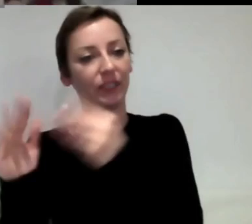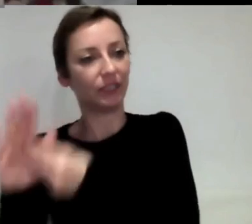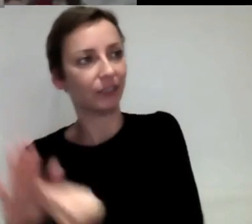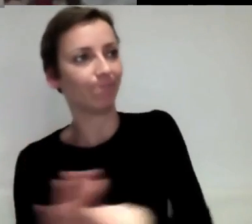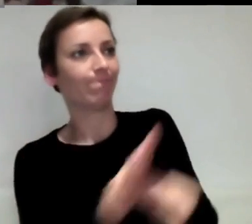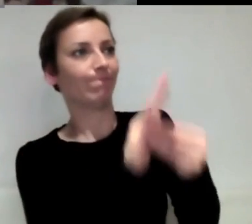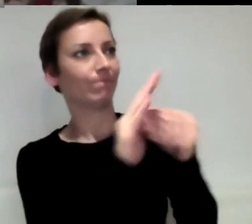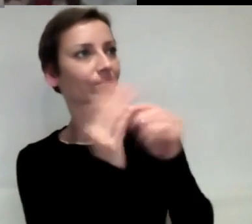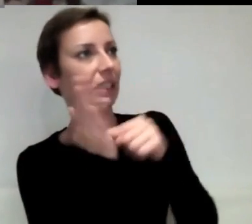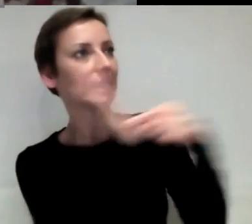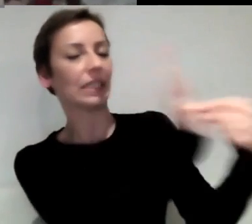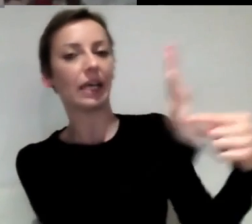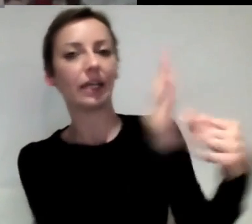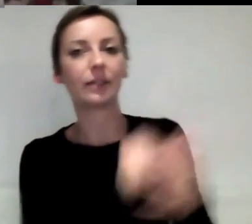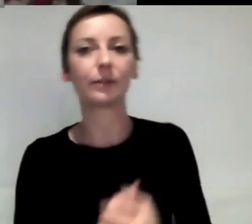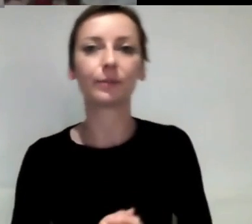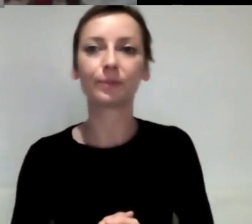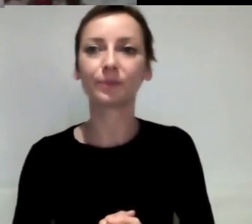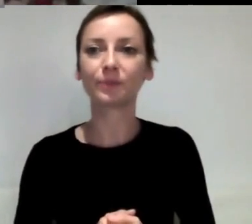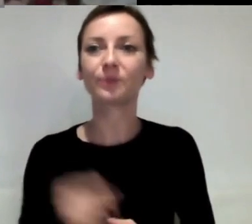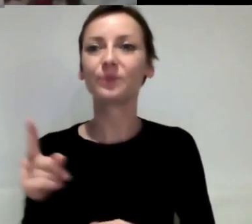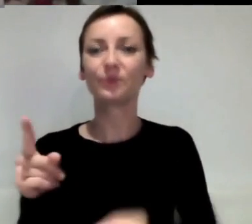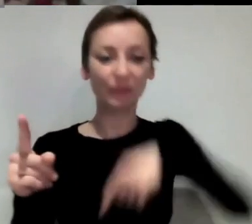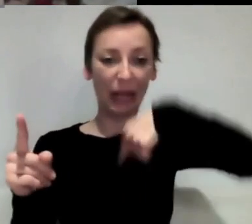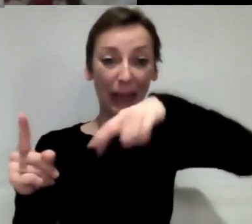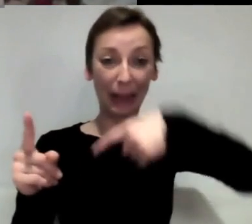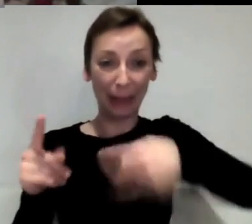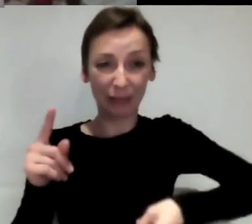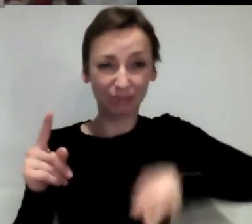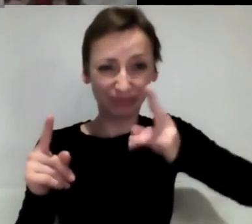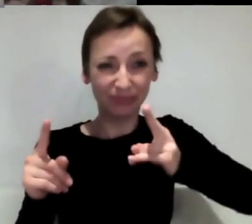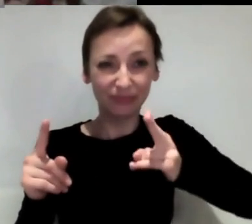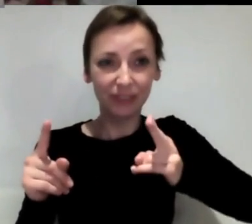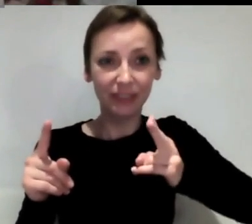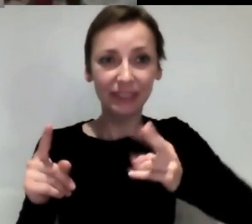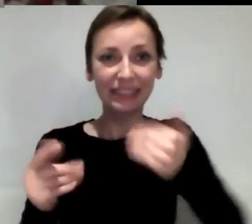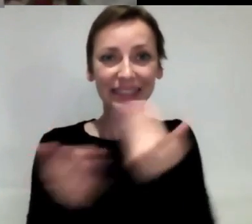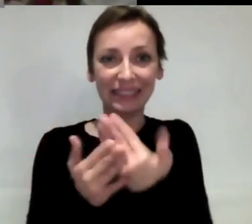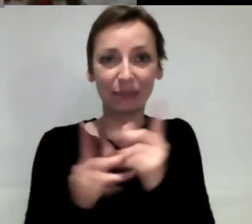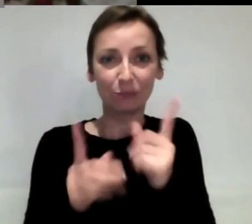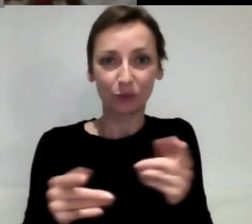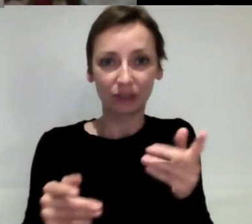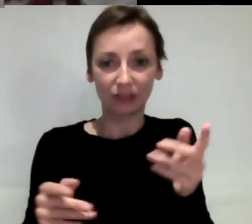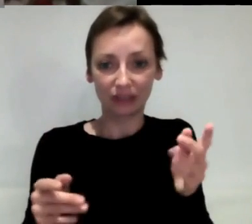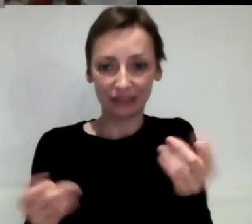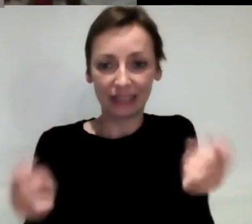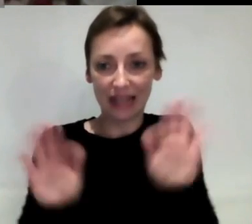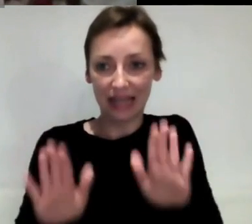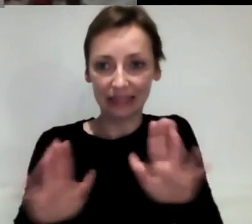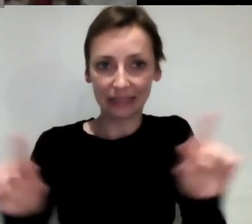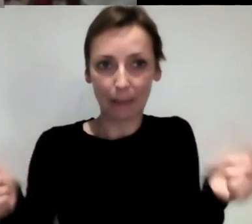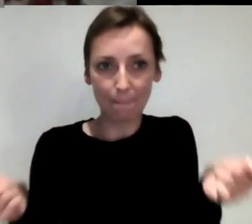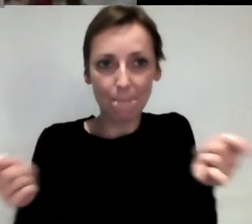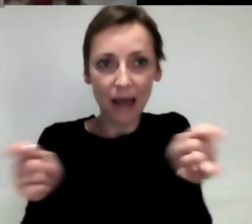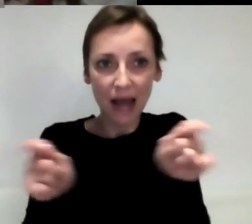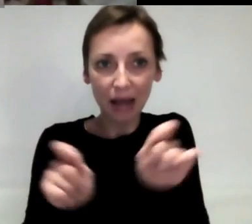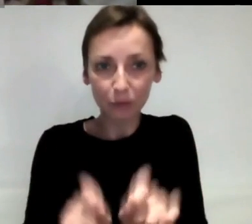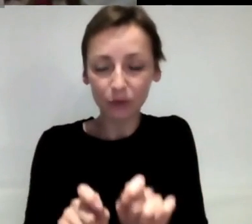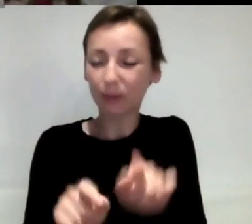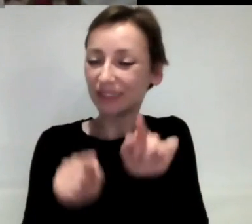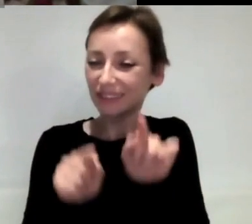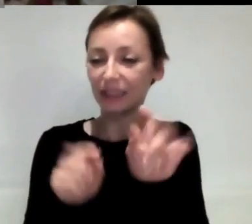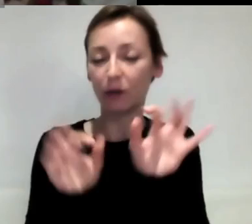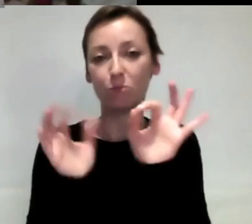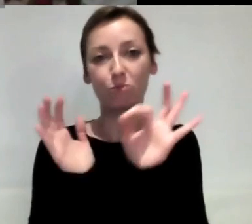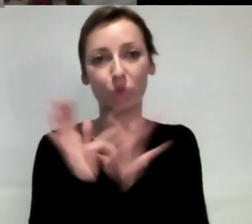Ja, also wir werden gleich abgeschnitten, da müssen wir langsam zum Ende kommen. Aber ja, genau dieser Punkt ist einer der Punkte, die wirklich am